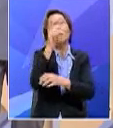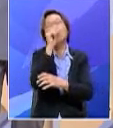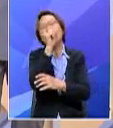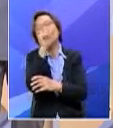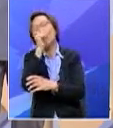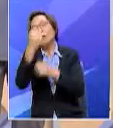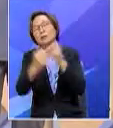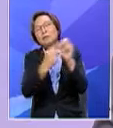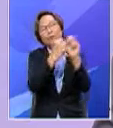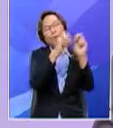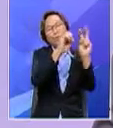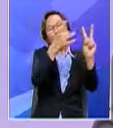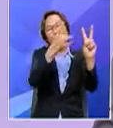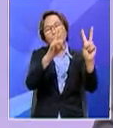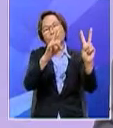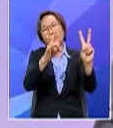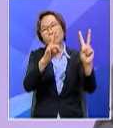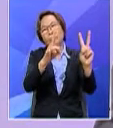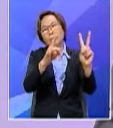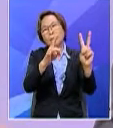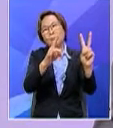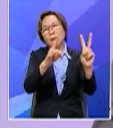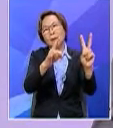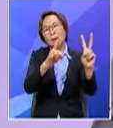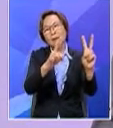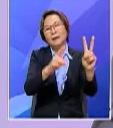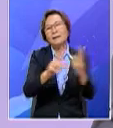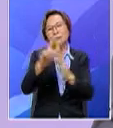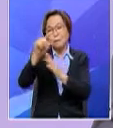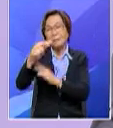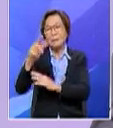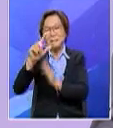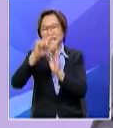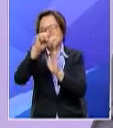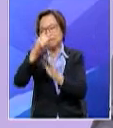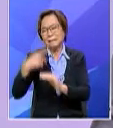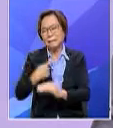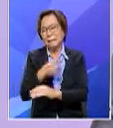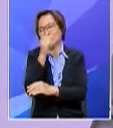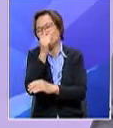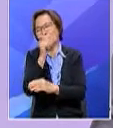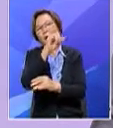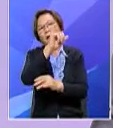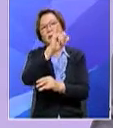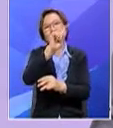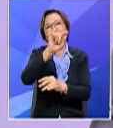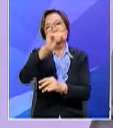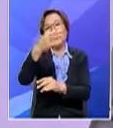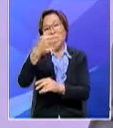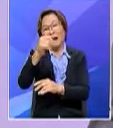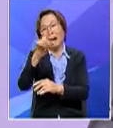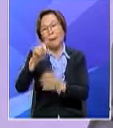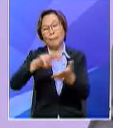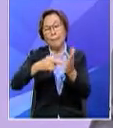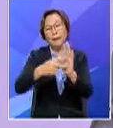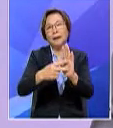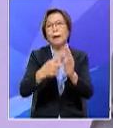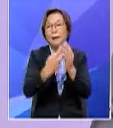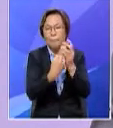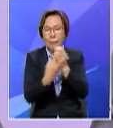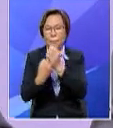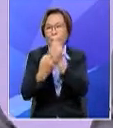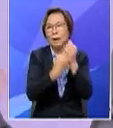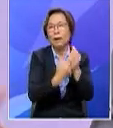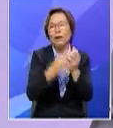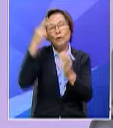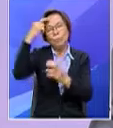daripada tahun 2018 lagu Itihad insyaAllah sebentar lagi kita akan nganyikan Itihad yang maksudnya perpaduan yang kedua lagu Rindu Baitullah